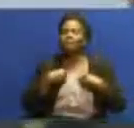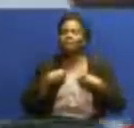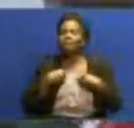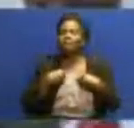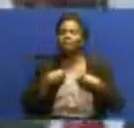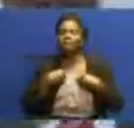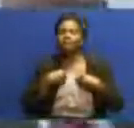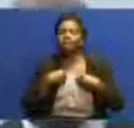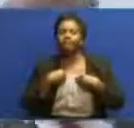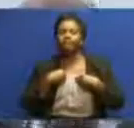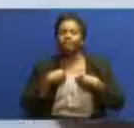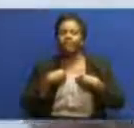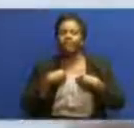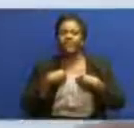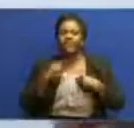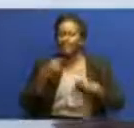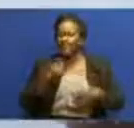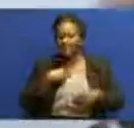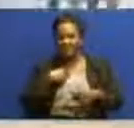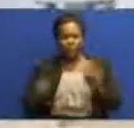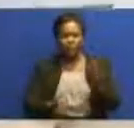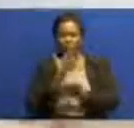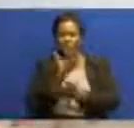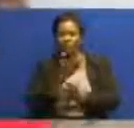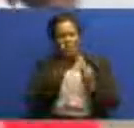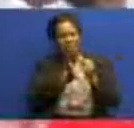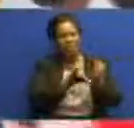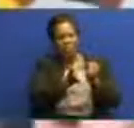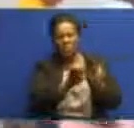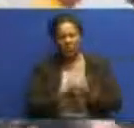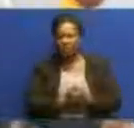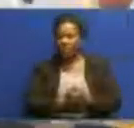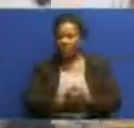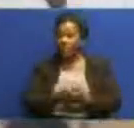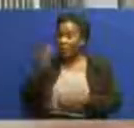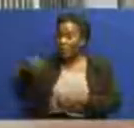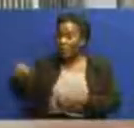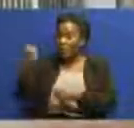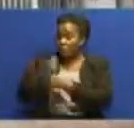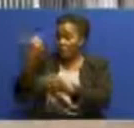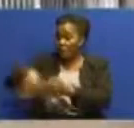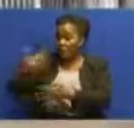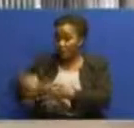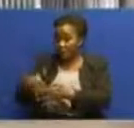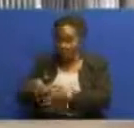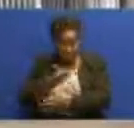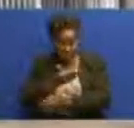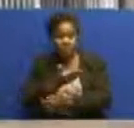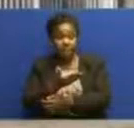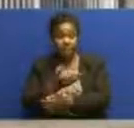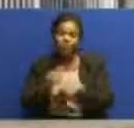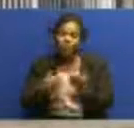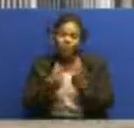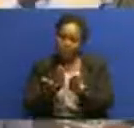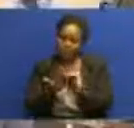sifungui hii machinjio. Baadhi ya wananchi waliukua kifanya biyashara katika machinjio hiyo, wanatuarai kwa